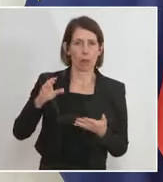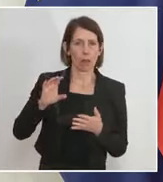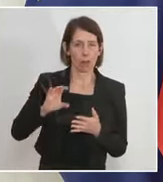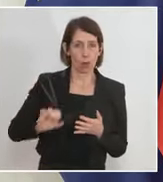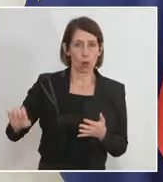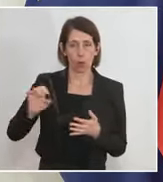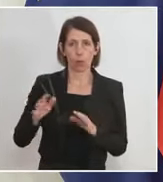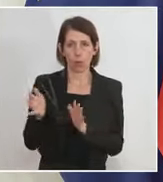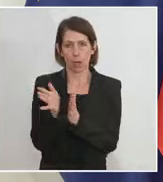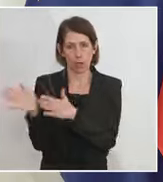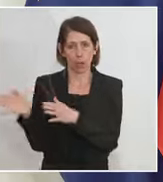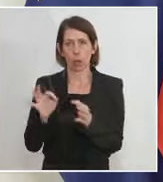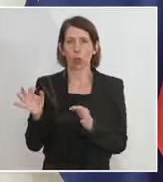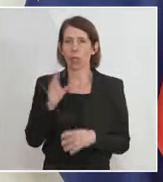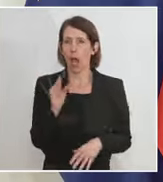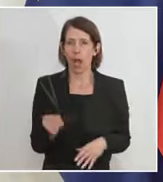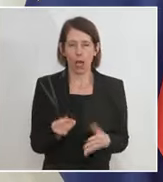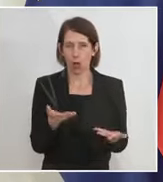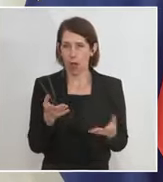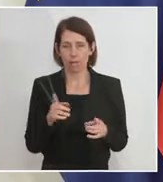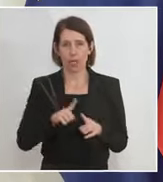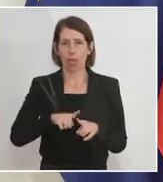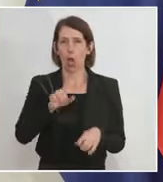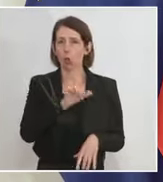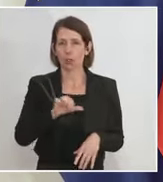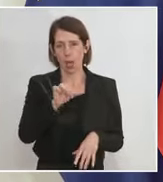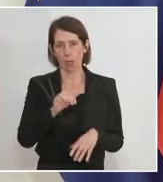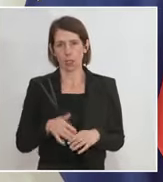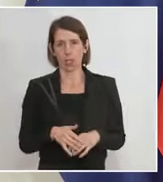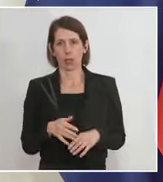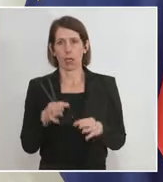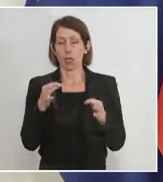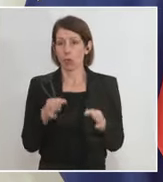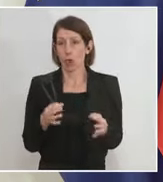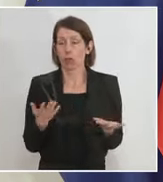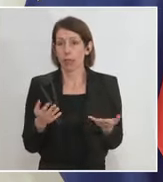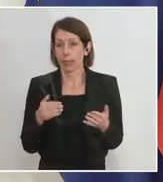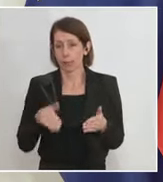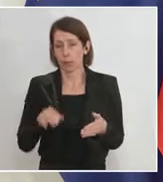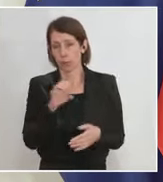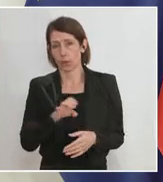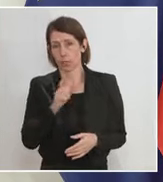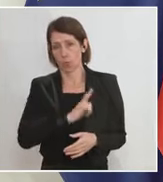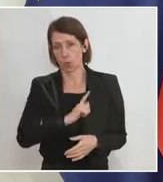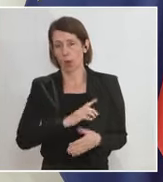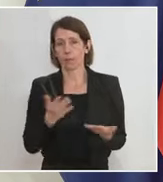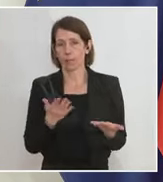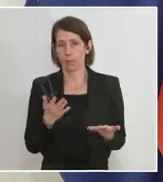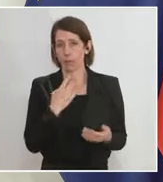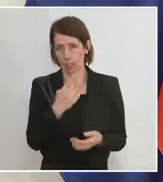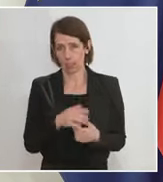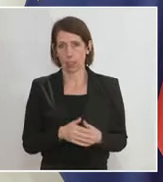die Frage wird sich selbstverständlich stellen. Wir schauen uns jetzt an, was der konkrete Vorschlag der Kommission ist und das erste Ziel muss einmal sein, die